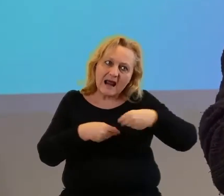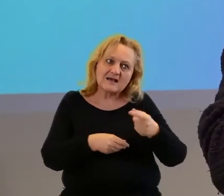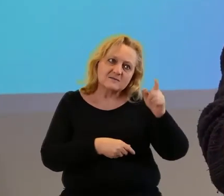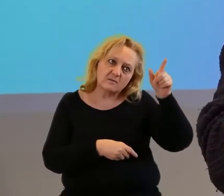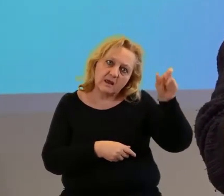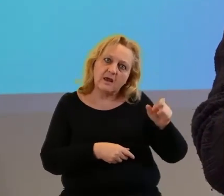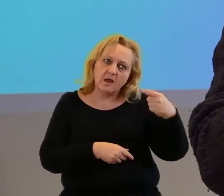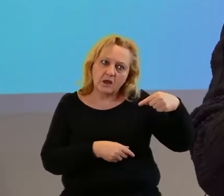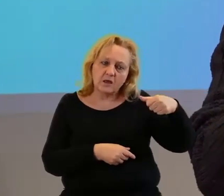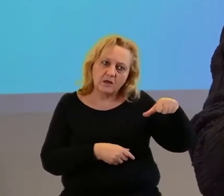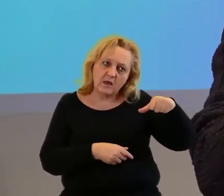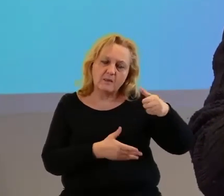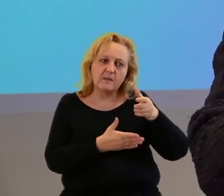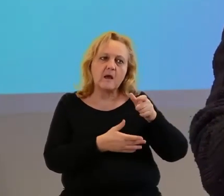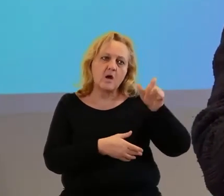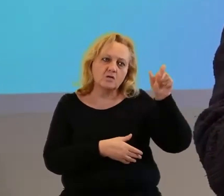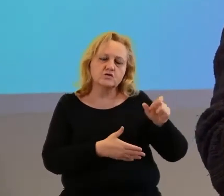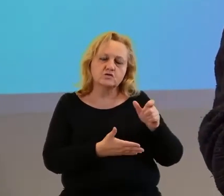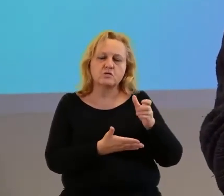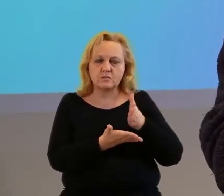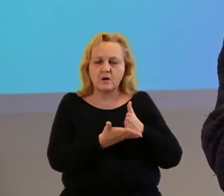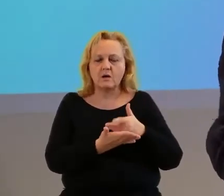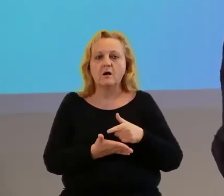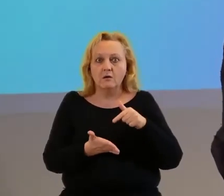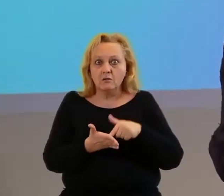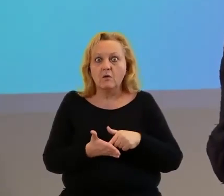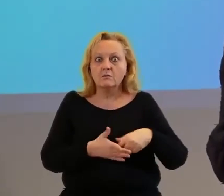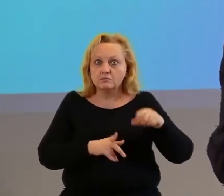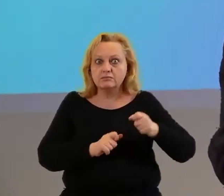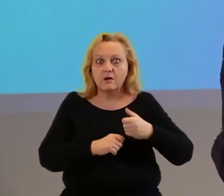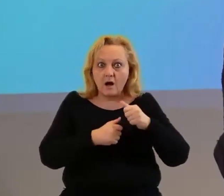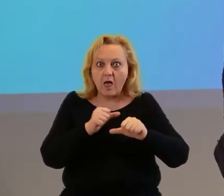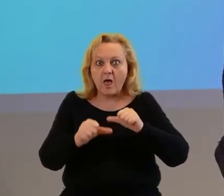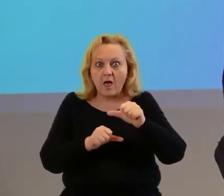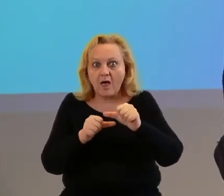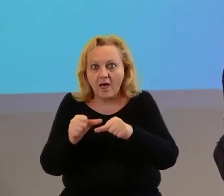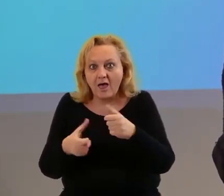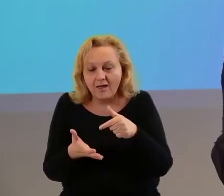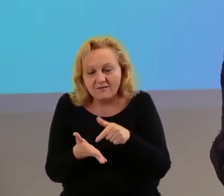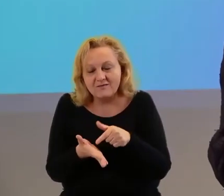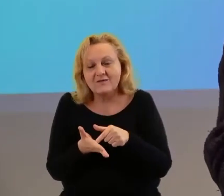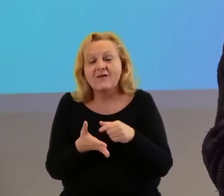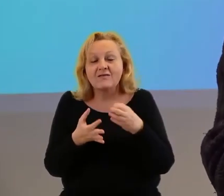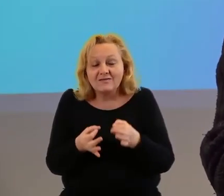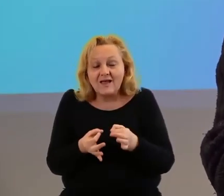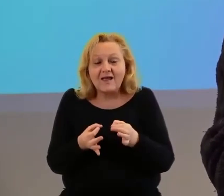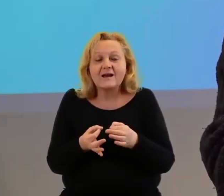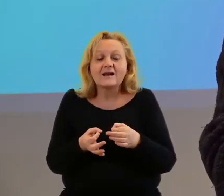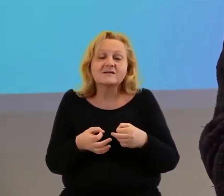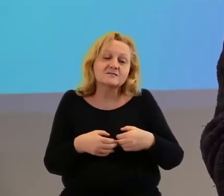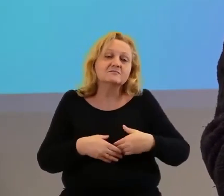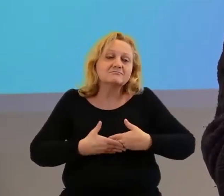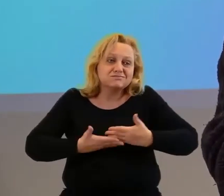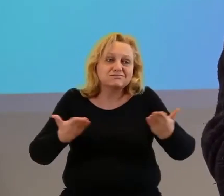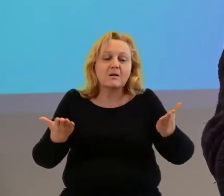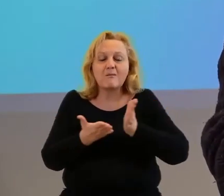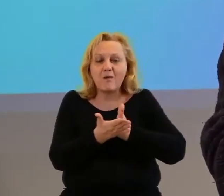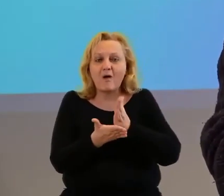osobę w tej pomocy. No i tak przez te lata, lata, lata, teraz jesteśmy na takim etapie, że tej udzielonej pomocy mamy